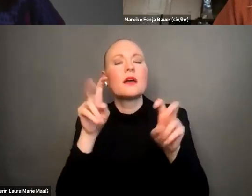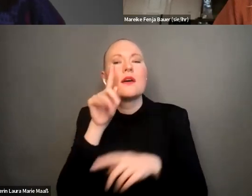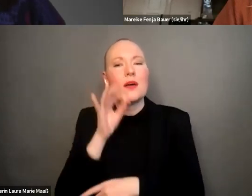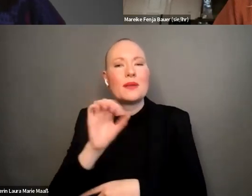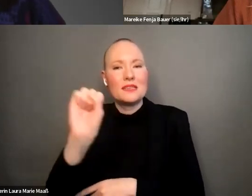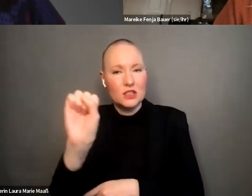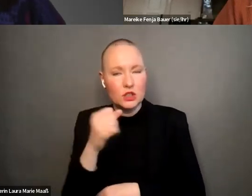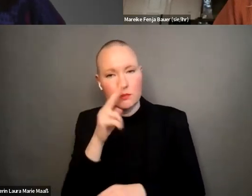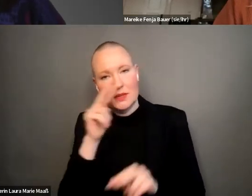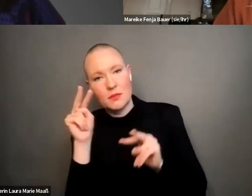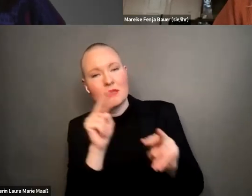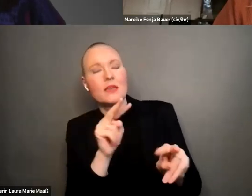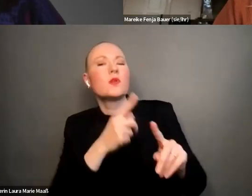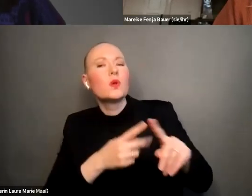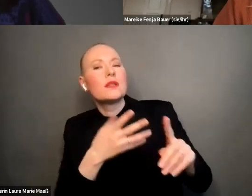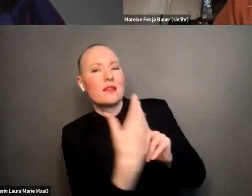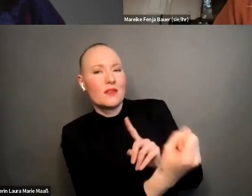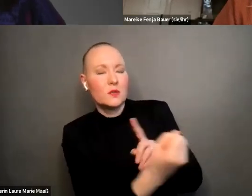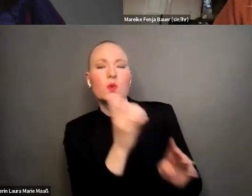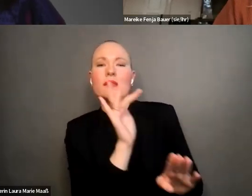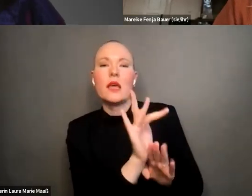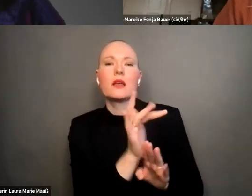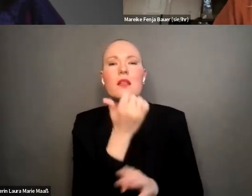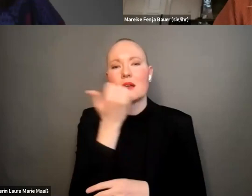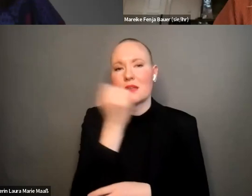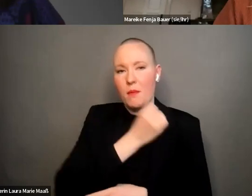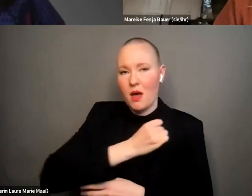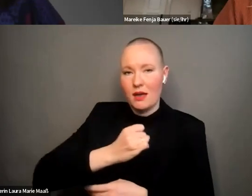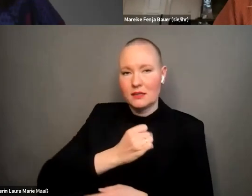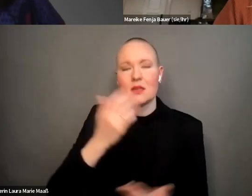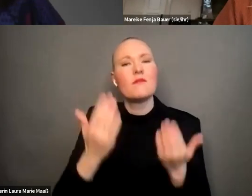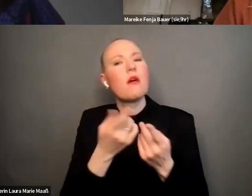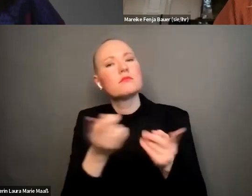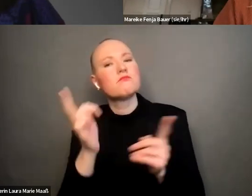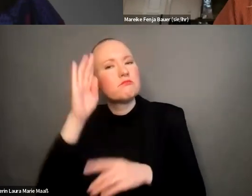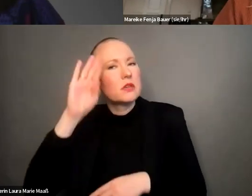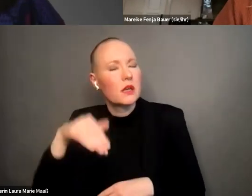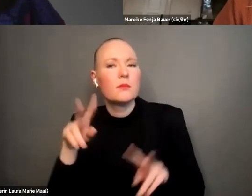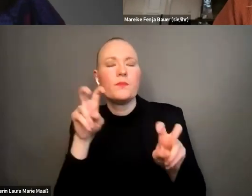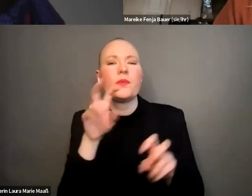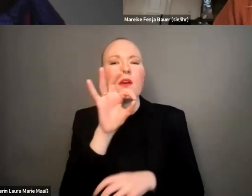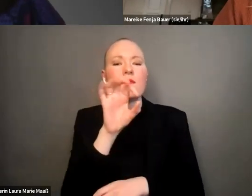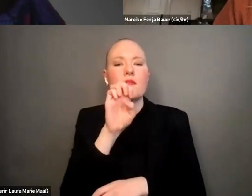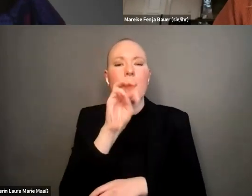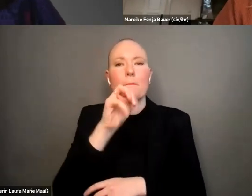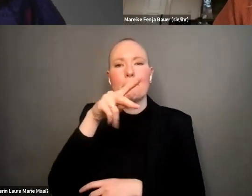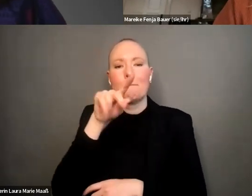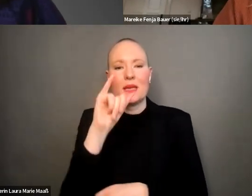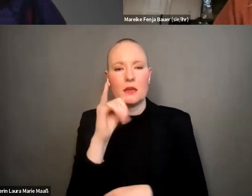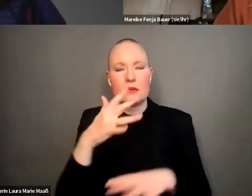interventionen gegen die extreme rechte einige von euch kennen das vielleicht als fampi netzwerk in kurz